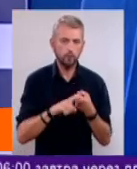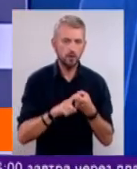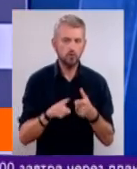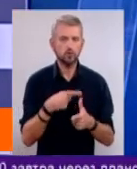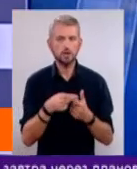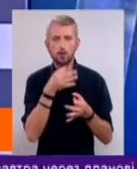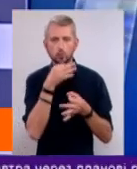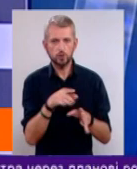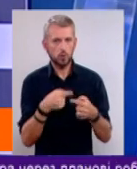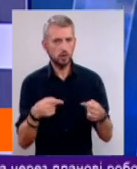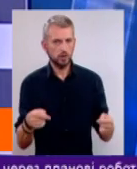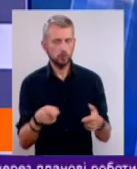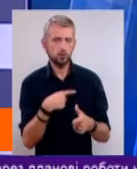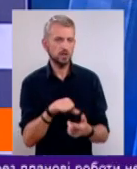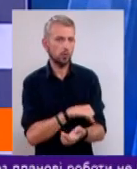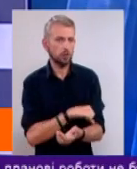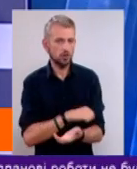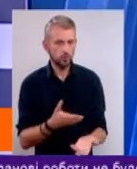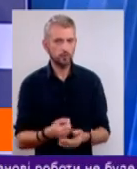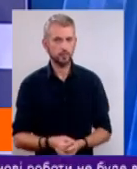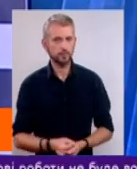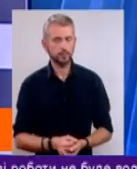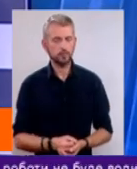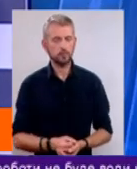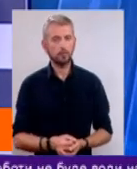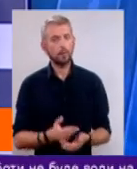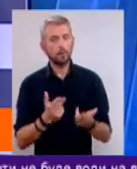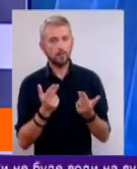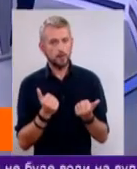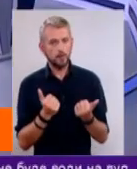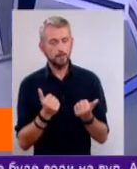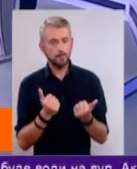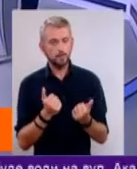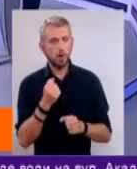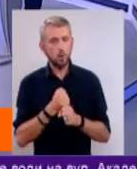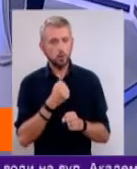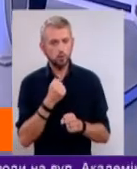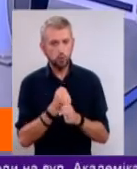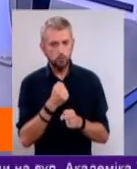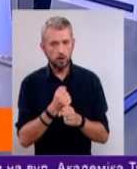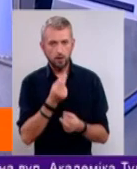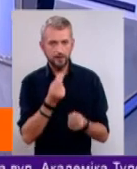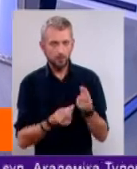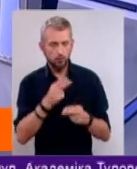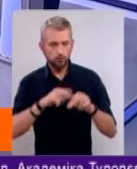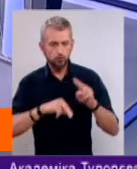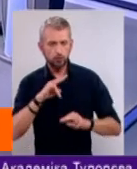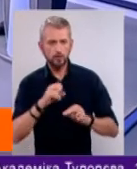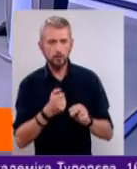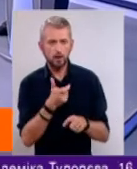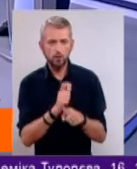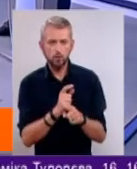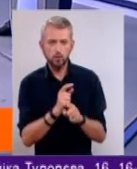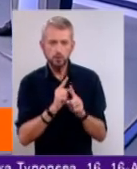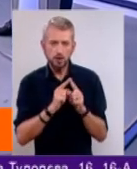будь-яку іншу, чи наркотичну. І так, розробка ігор будується на дуже тонкому розумінні